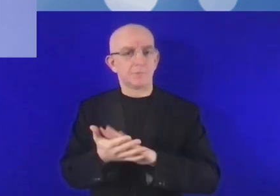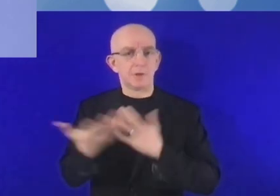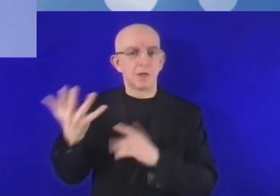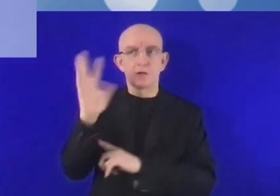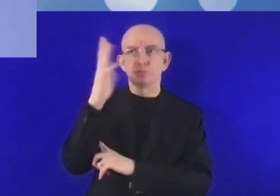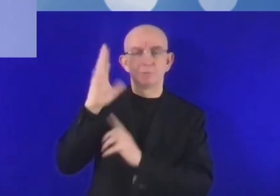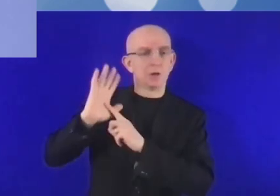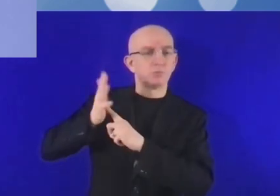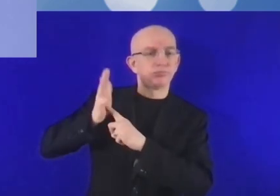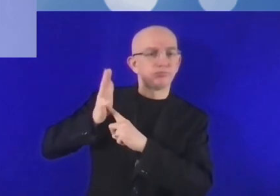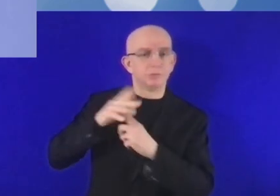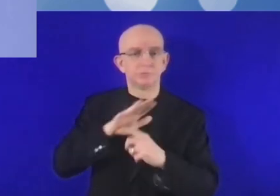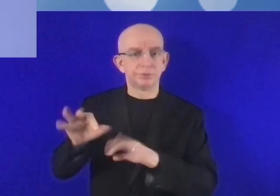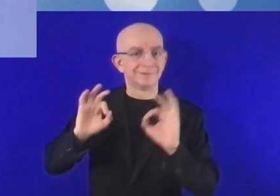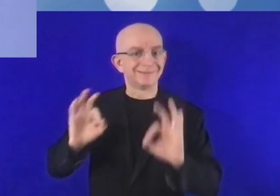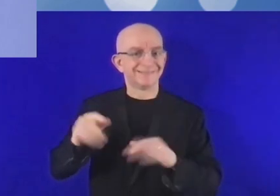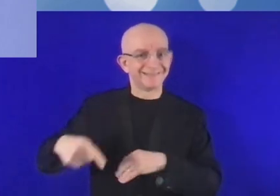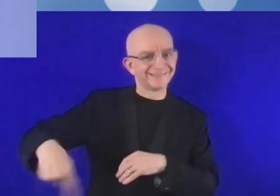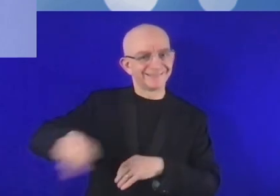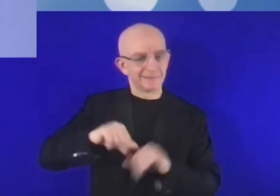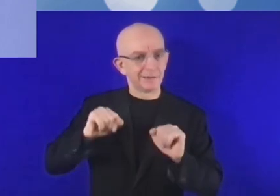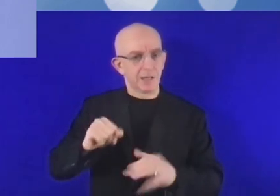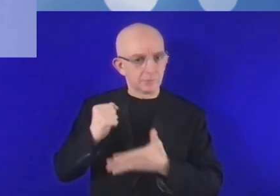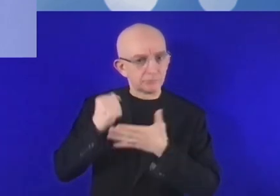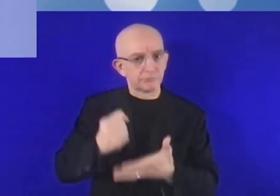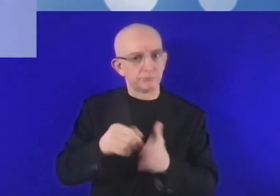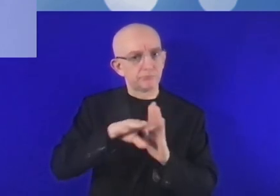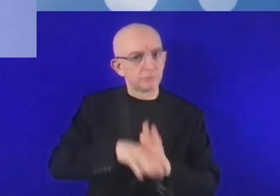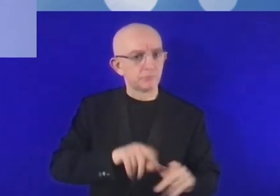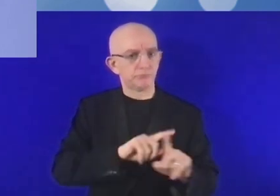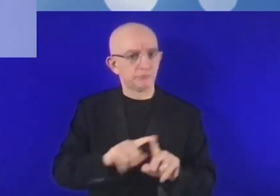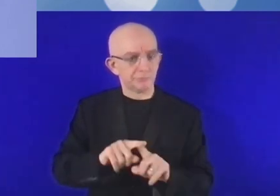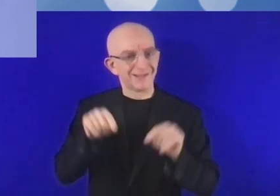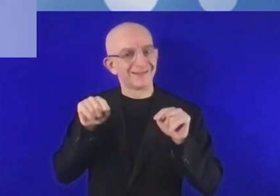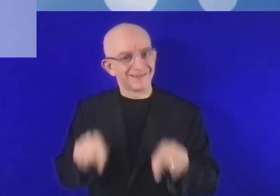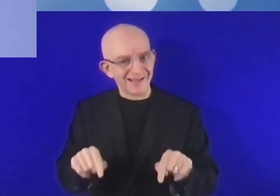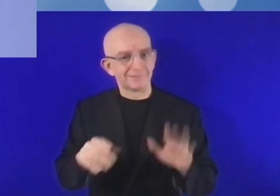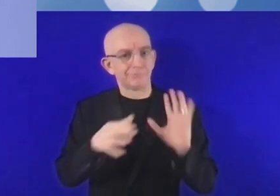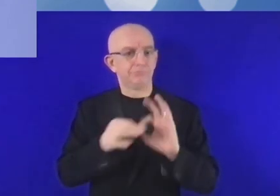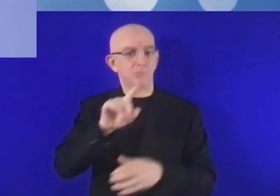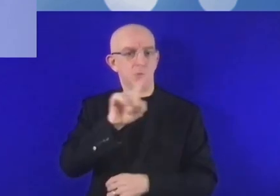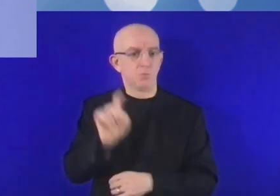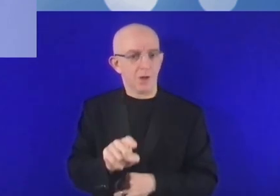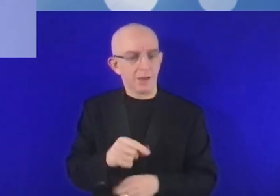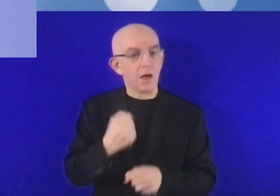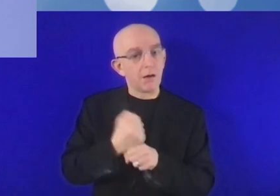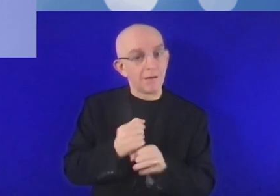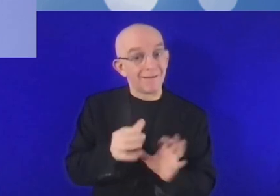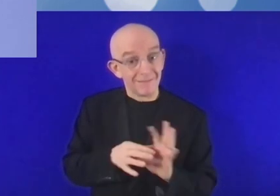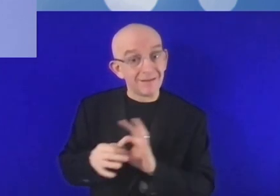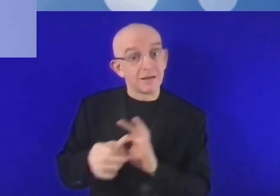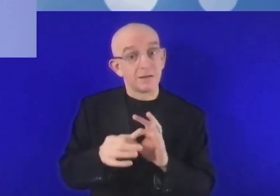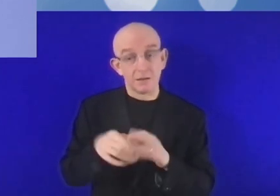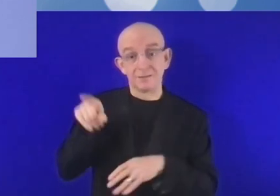de vastes et audacieux programmes d'investissement. C'est pourquoi la coopération entre les différents acteurs, fût-il privé